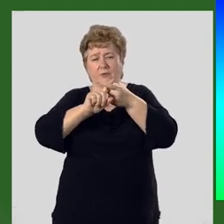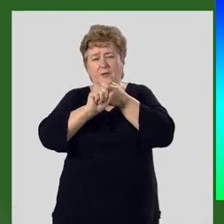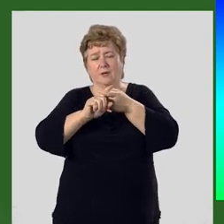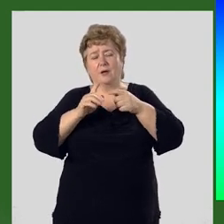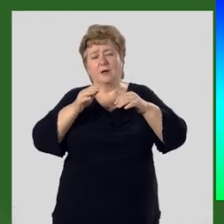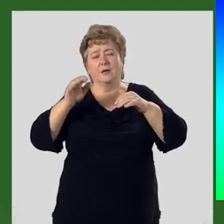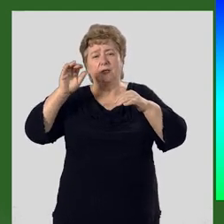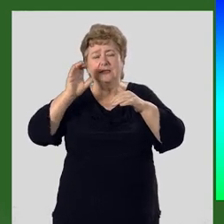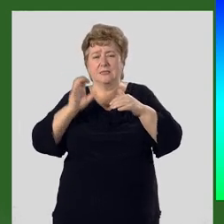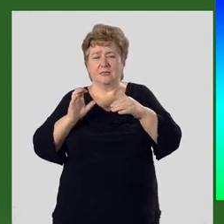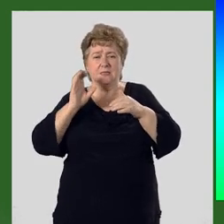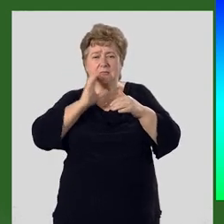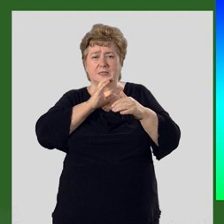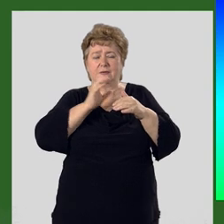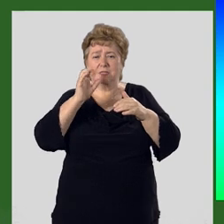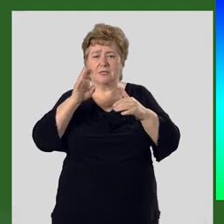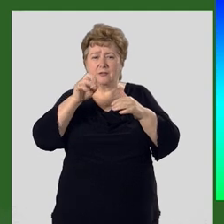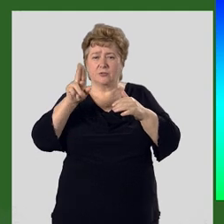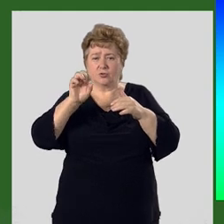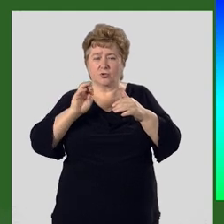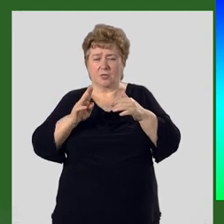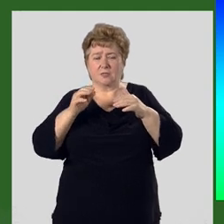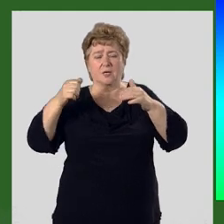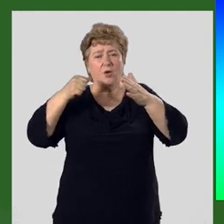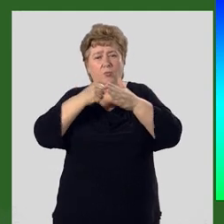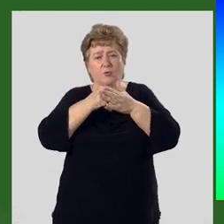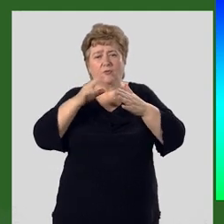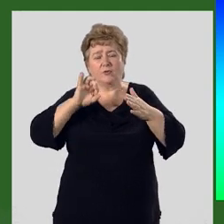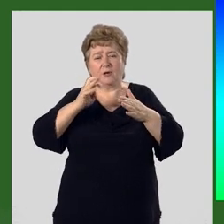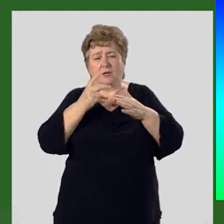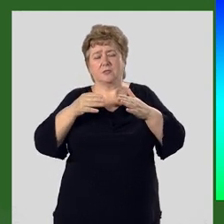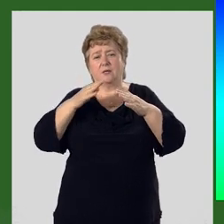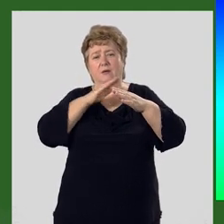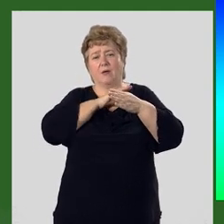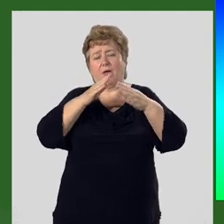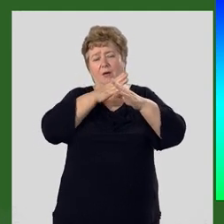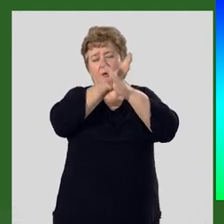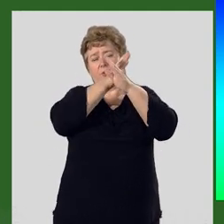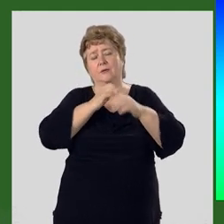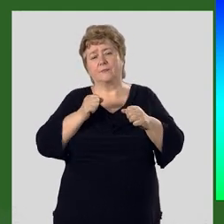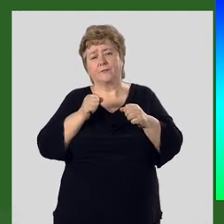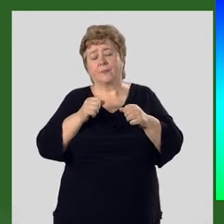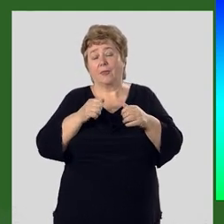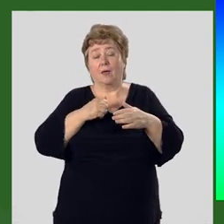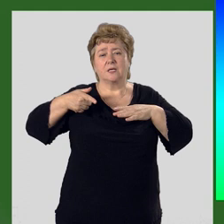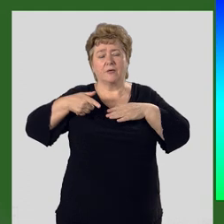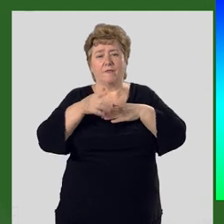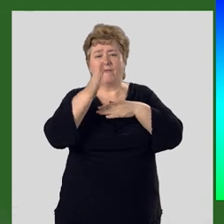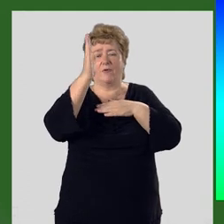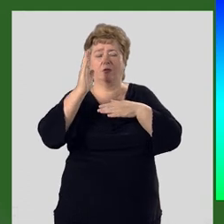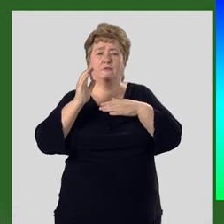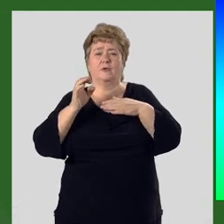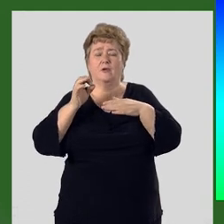склона хребта Сарыджас и упирается в Ферганский хребет. Основная